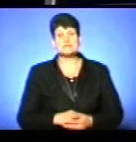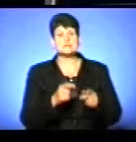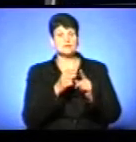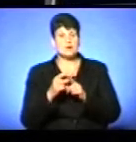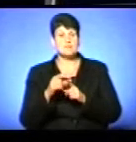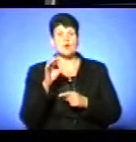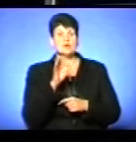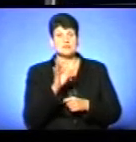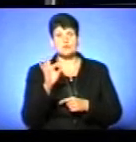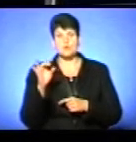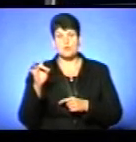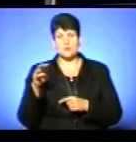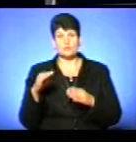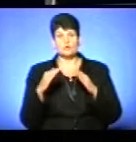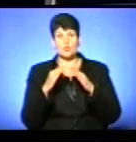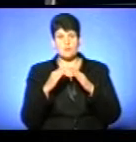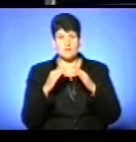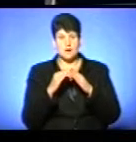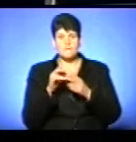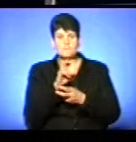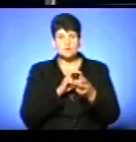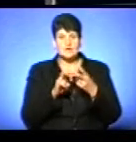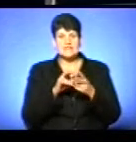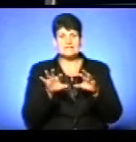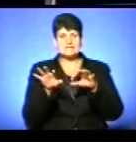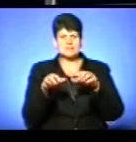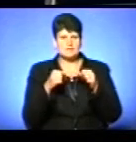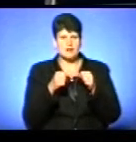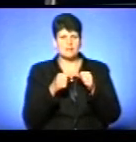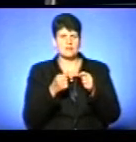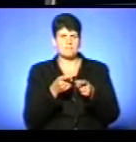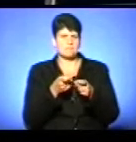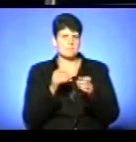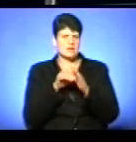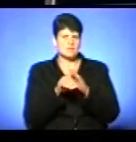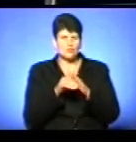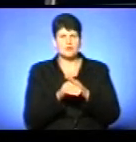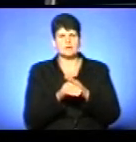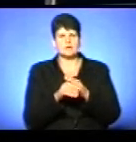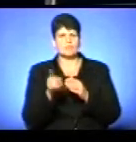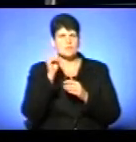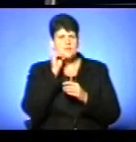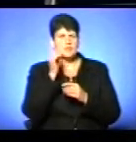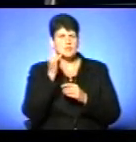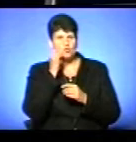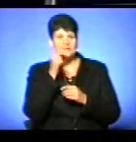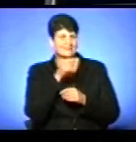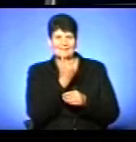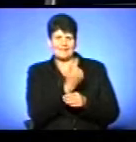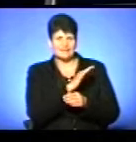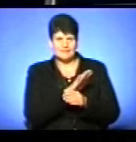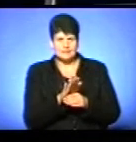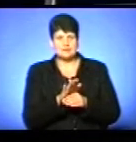Олесі Орлової, домівки поліцейських обшукали і вилучили набої різного калібру, сигнальні ракетниці, мобільні телефони, які їм не належать,